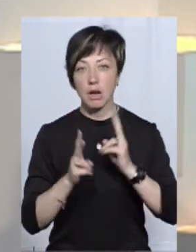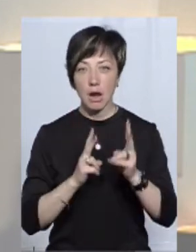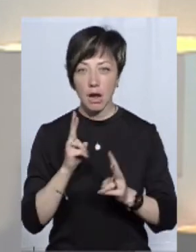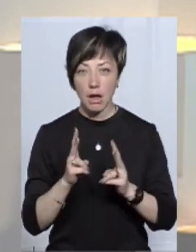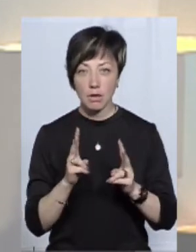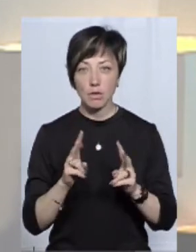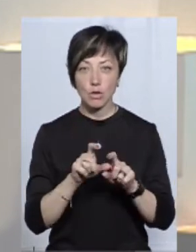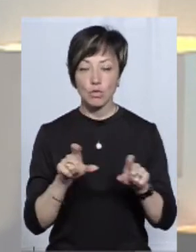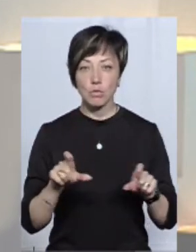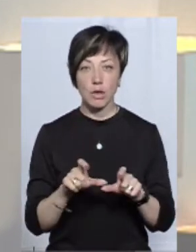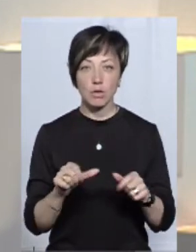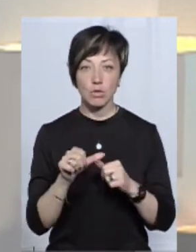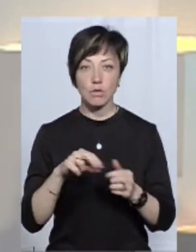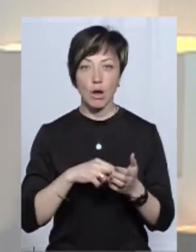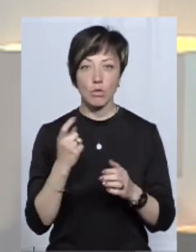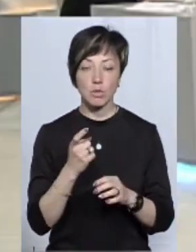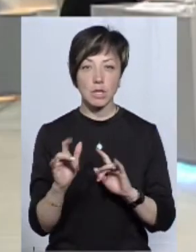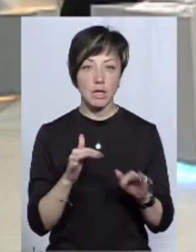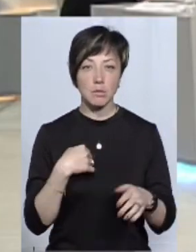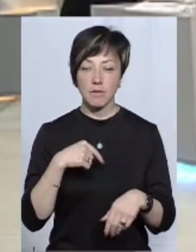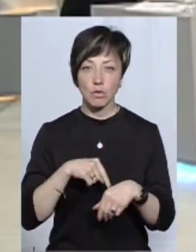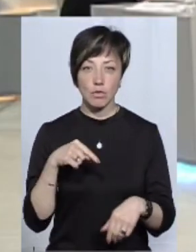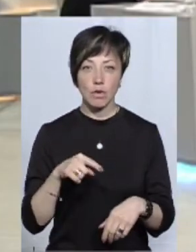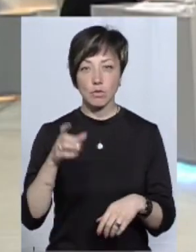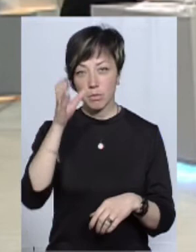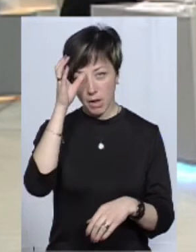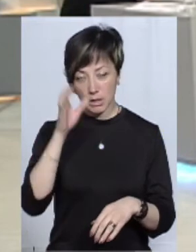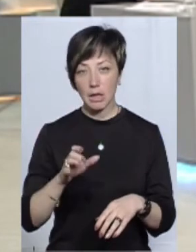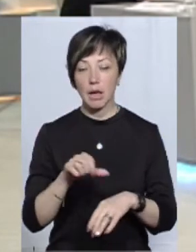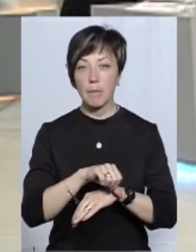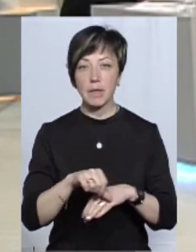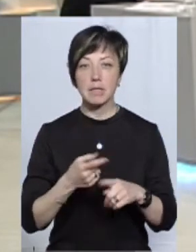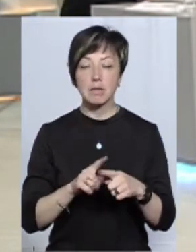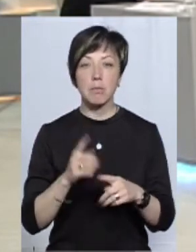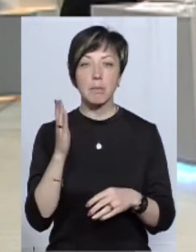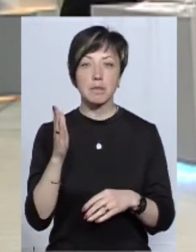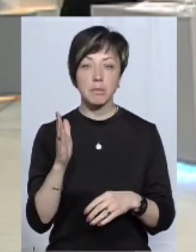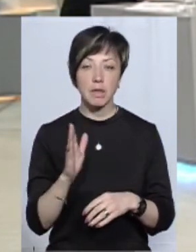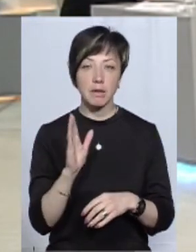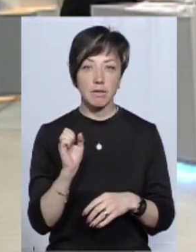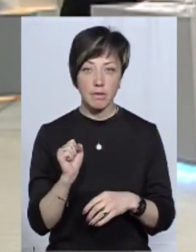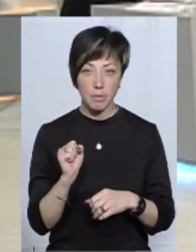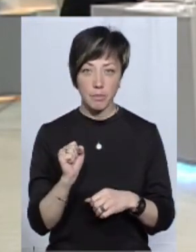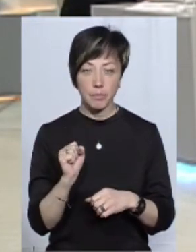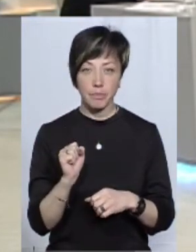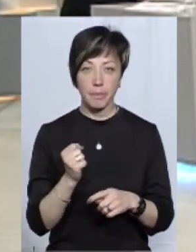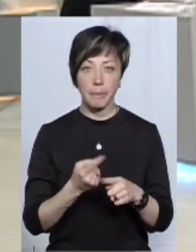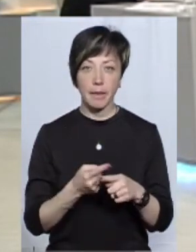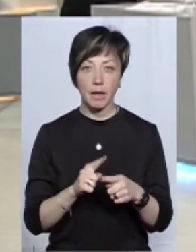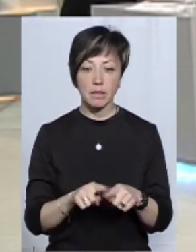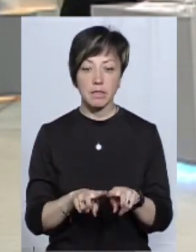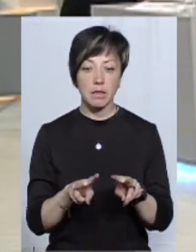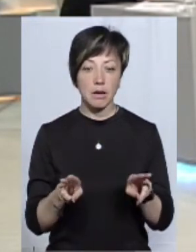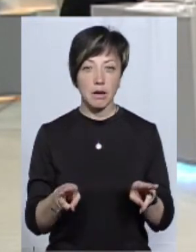суб'єктів зовнішньої економічної діяльності ми не відчуваємо. Щодо смарт-митниці, ну, звичайно, це перспектива, ну, це